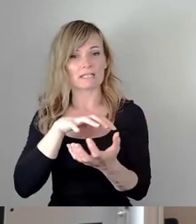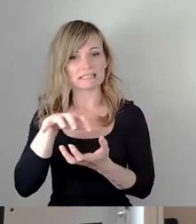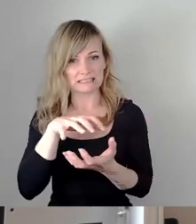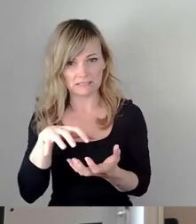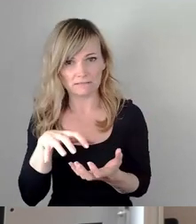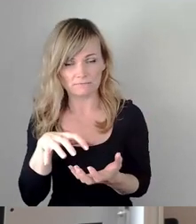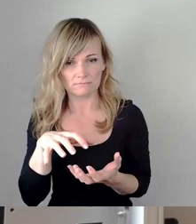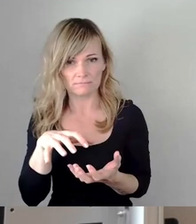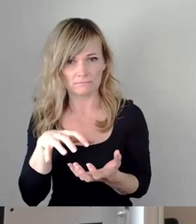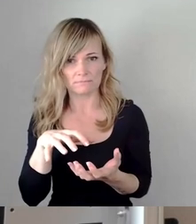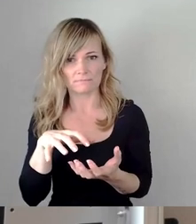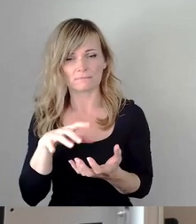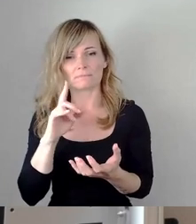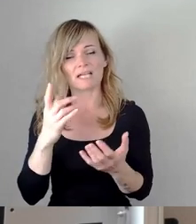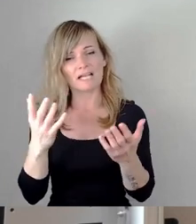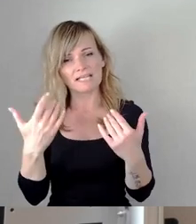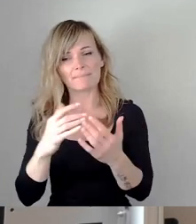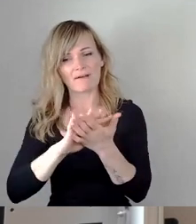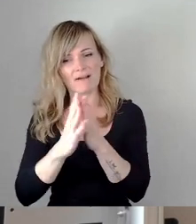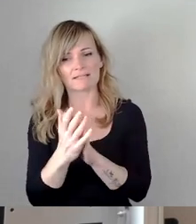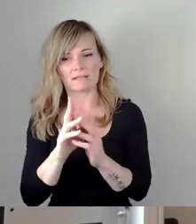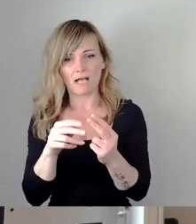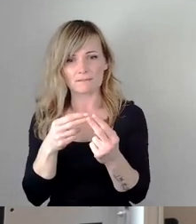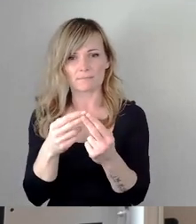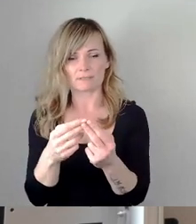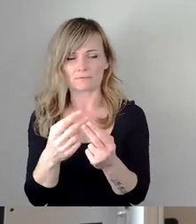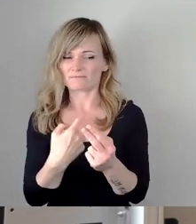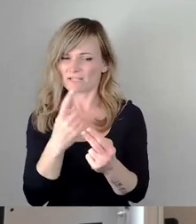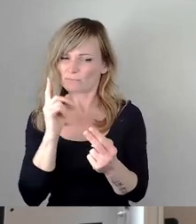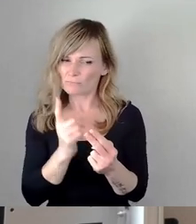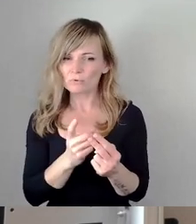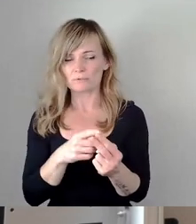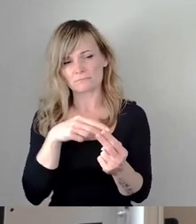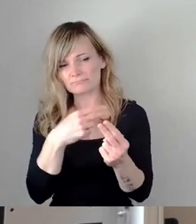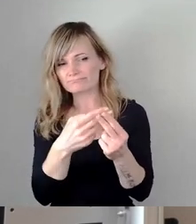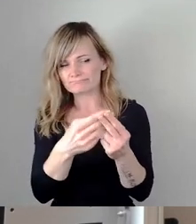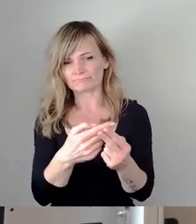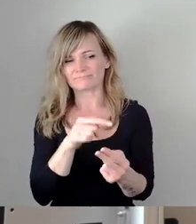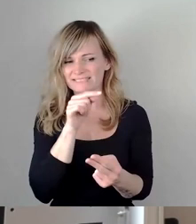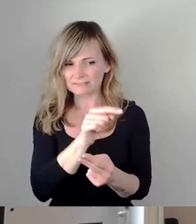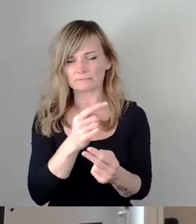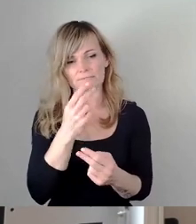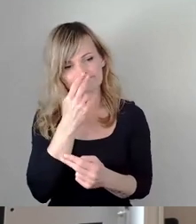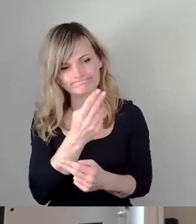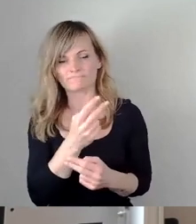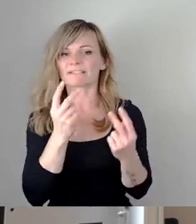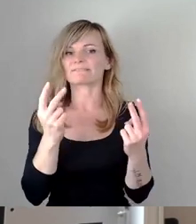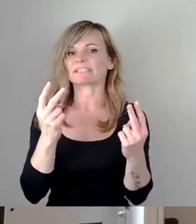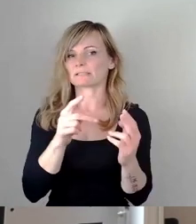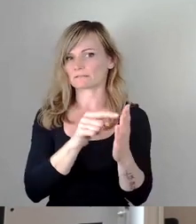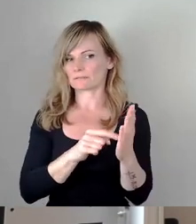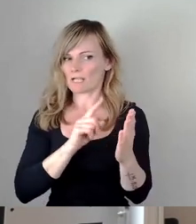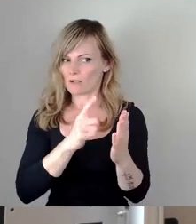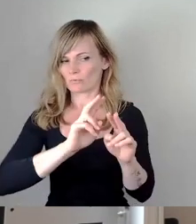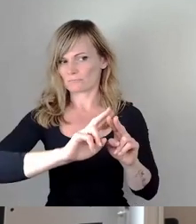und der Klimawandelanpassung tun müssen, dass die eben nicht unter die Räder kommen. Und das bedeutet dann auch, dass